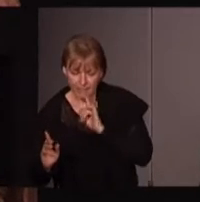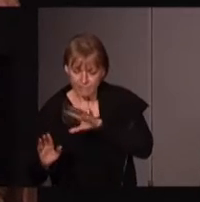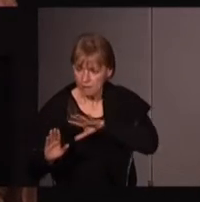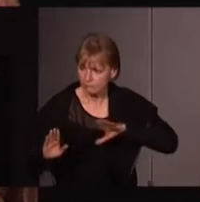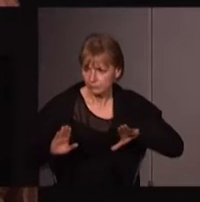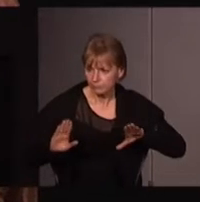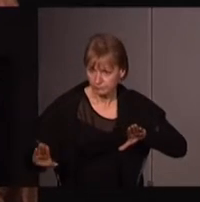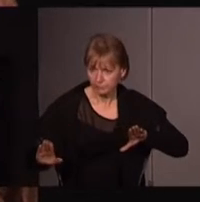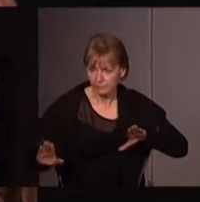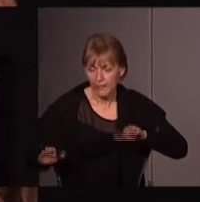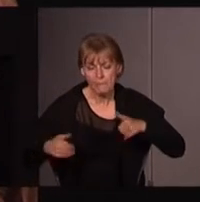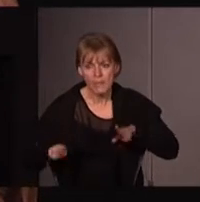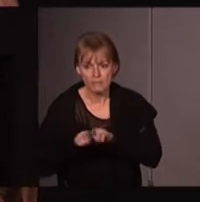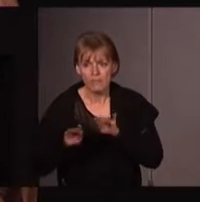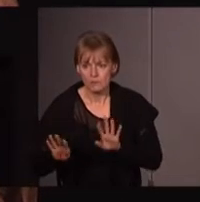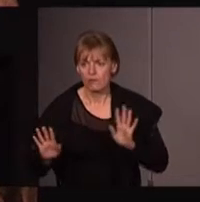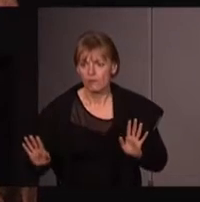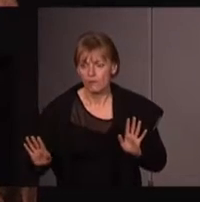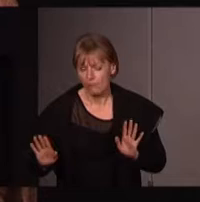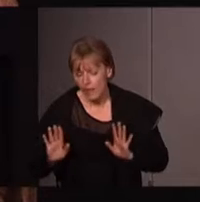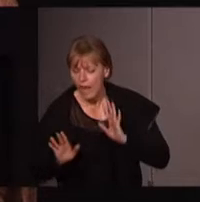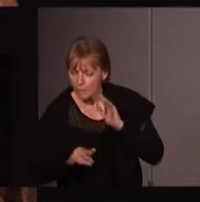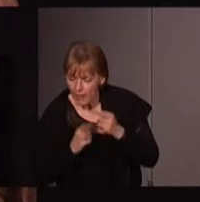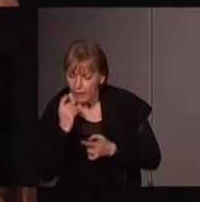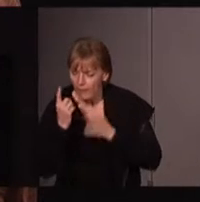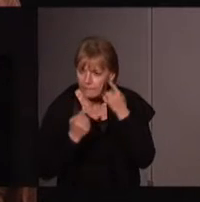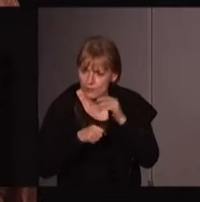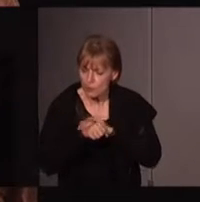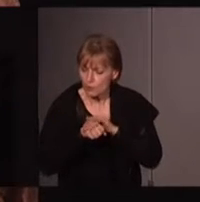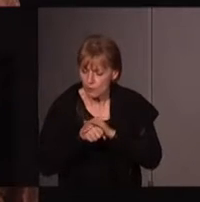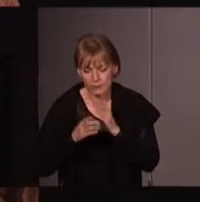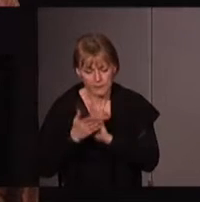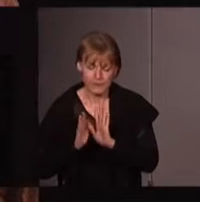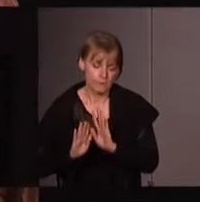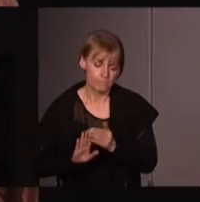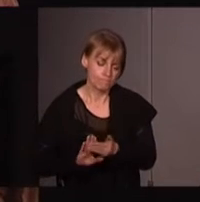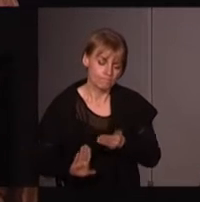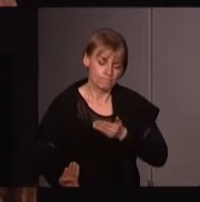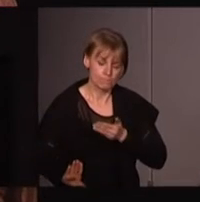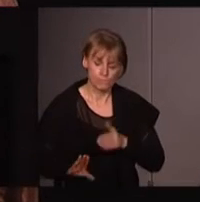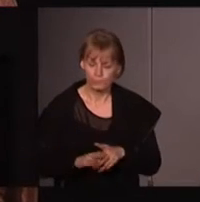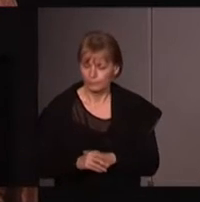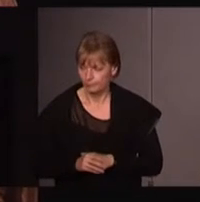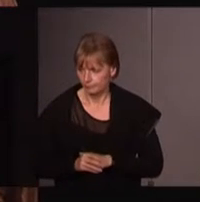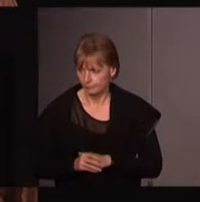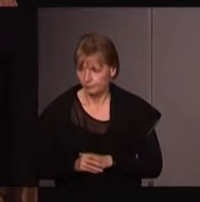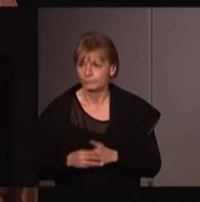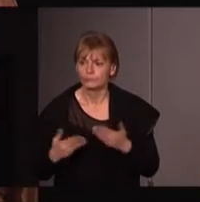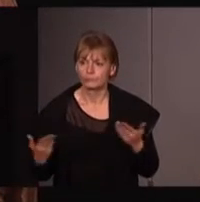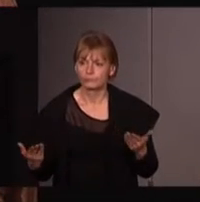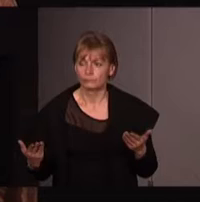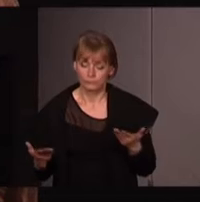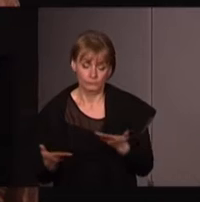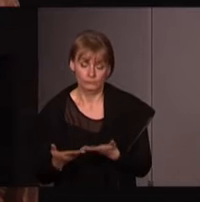qu'en même temps, la suite de sa réflexion politique, l'en a détachée. Et il me semble que l'on pourrait,